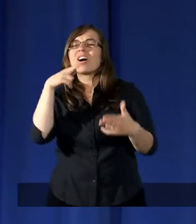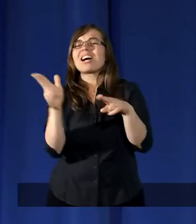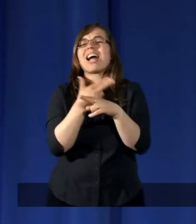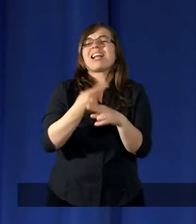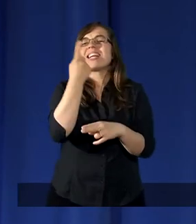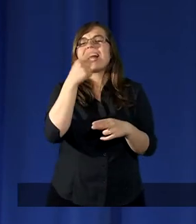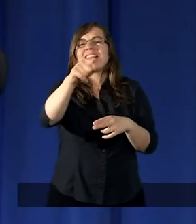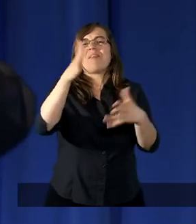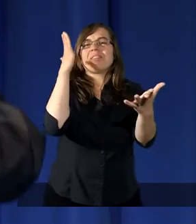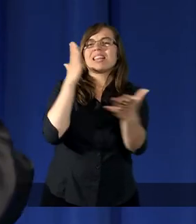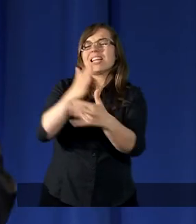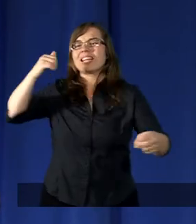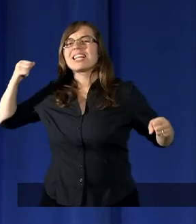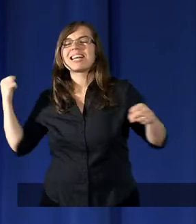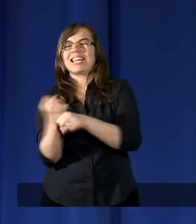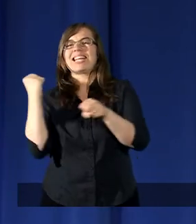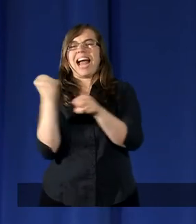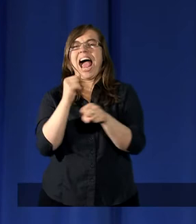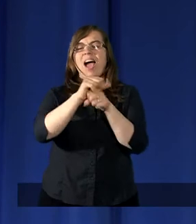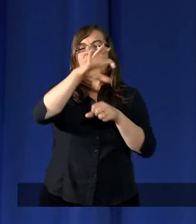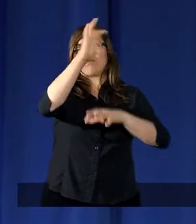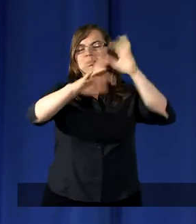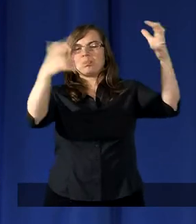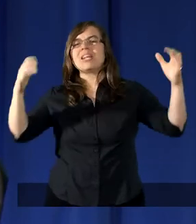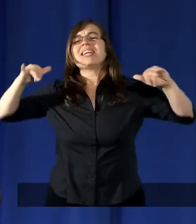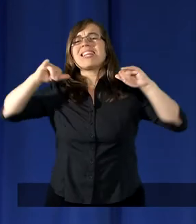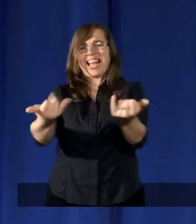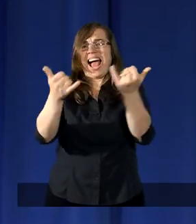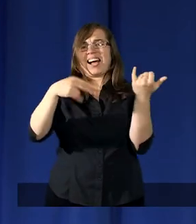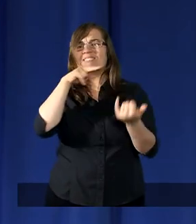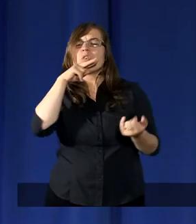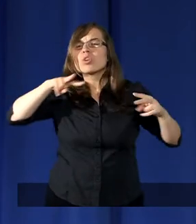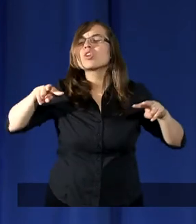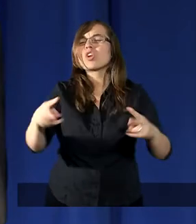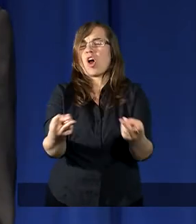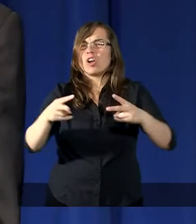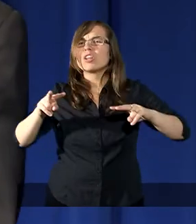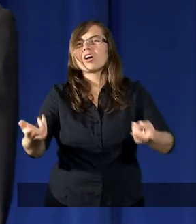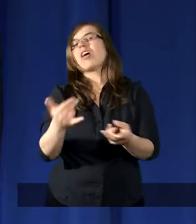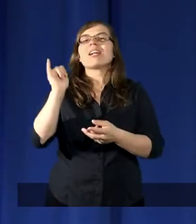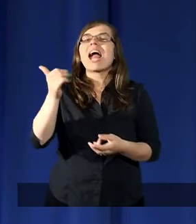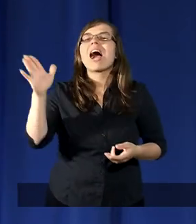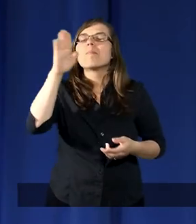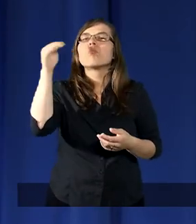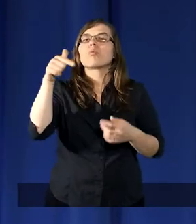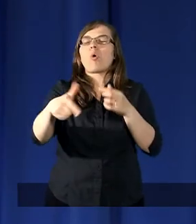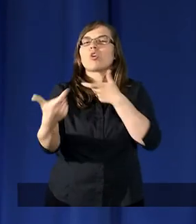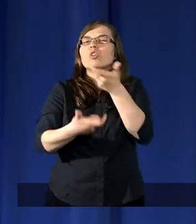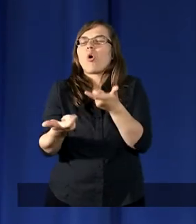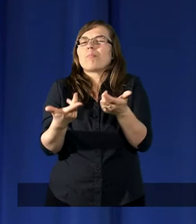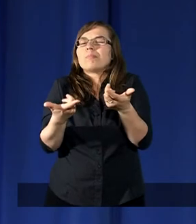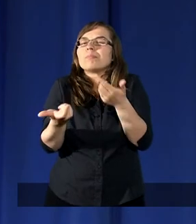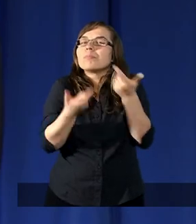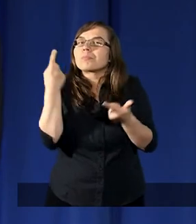kiedy jedynie tam skała naga jest? Jak mogę, jak to Bóg oczywiście wykona